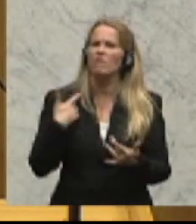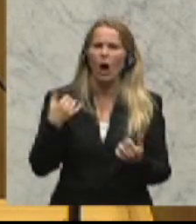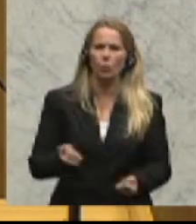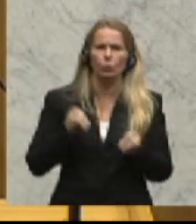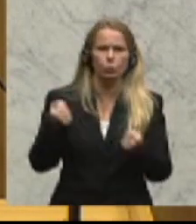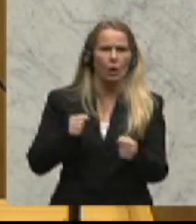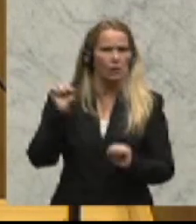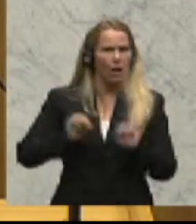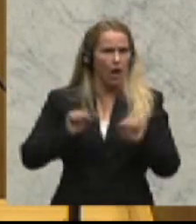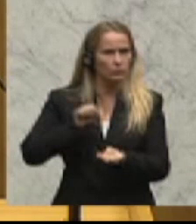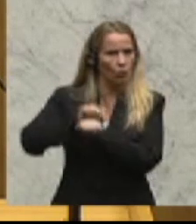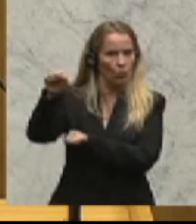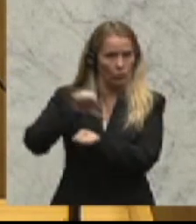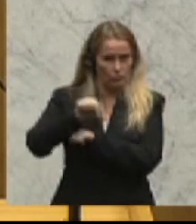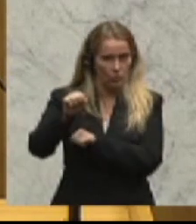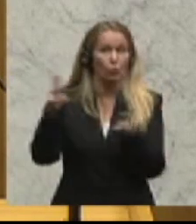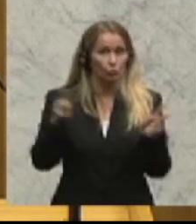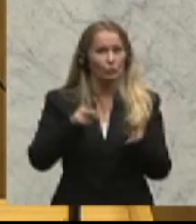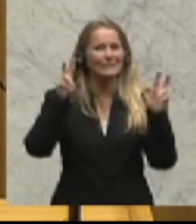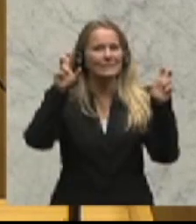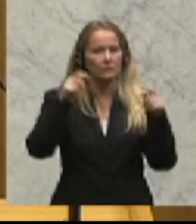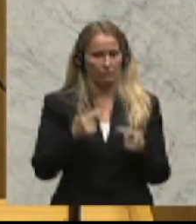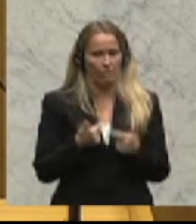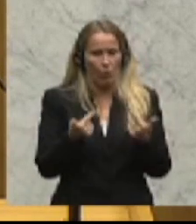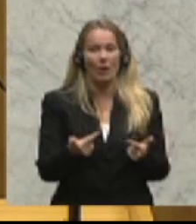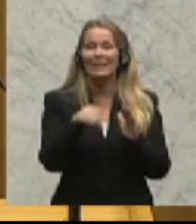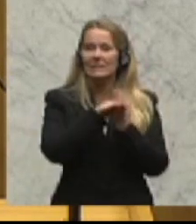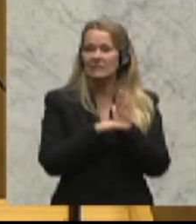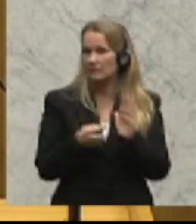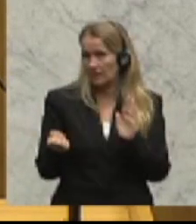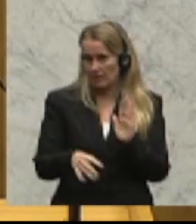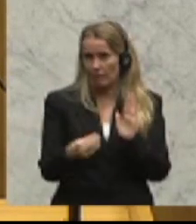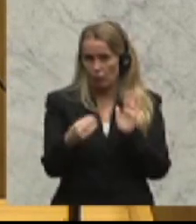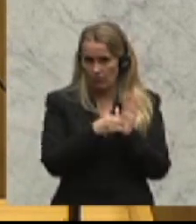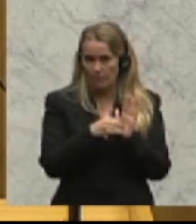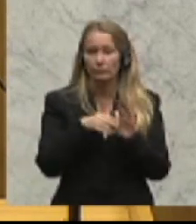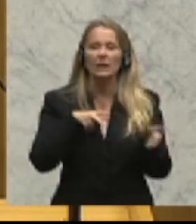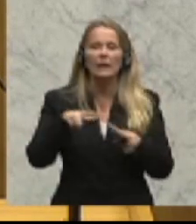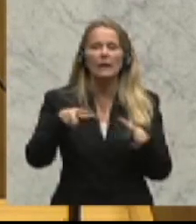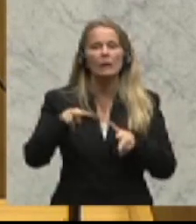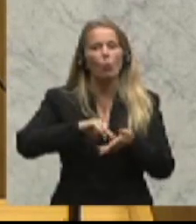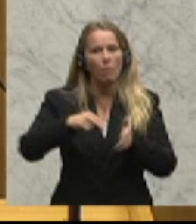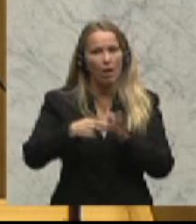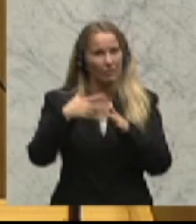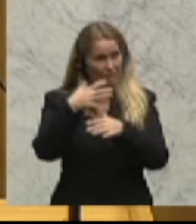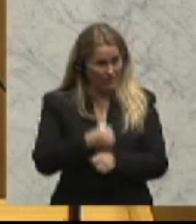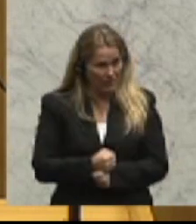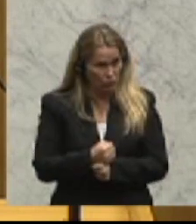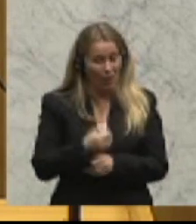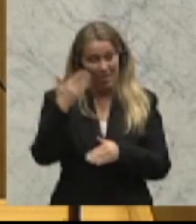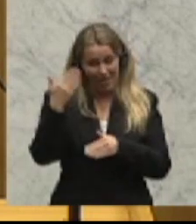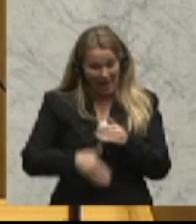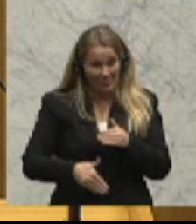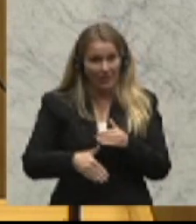reagiert? Ich zitiere aus dem vorliegenden Gesetzesentwurf, Die Regierung plant in der Verfassung das Ende des